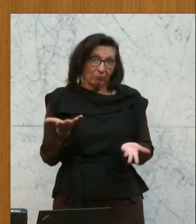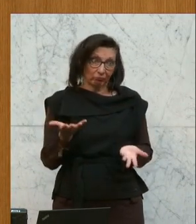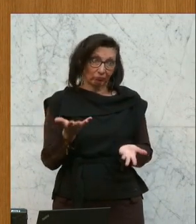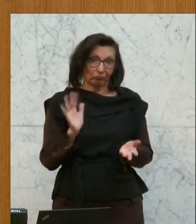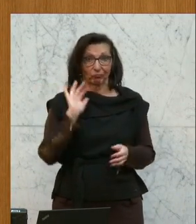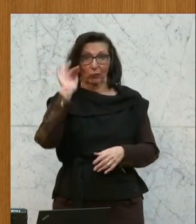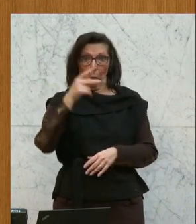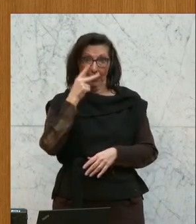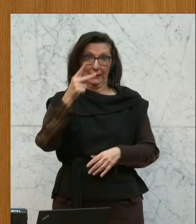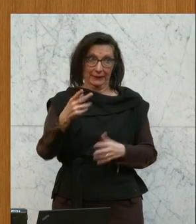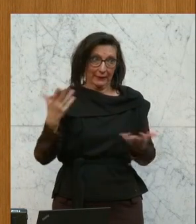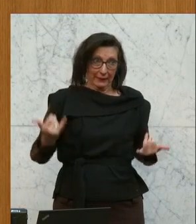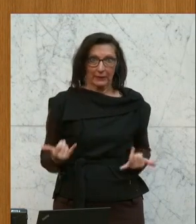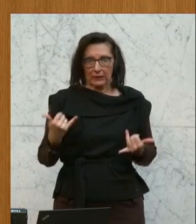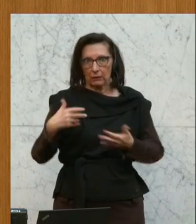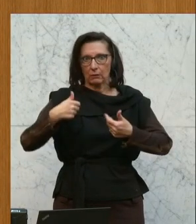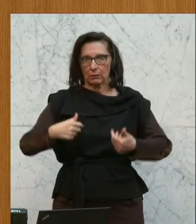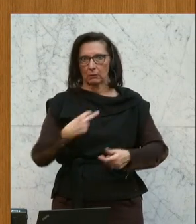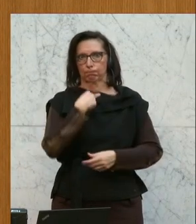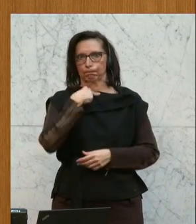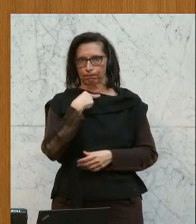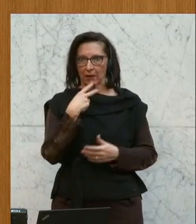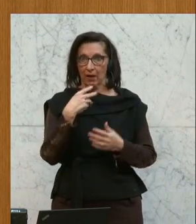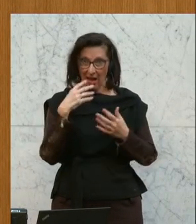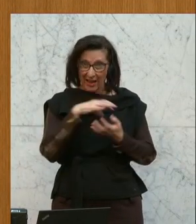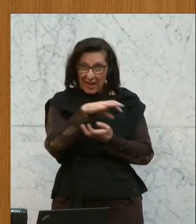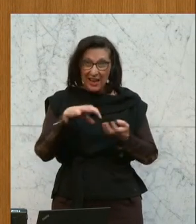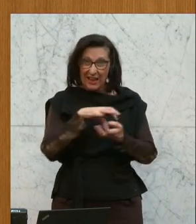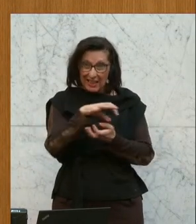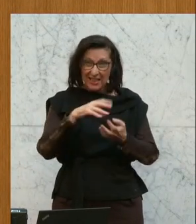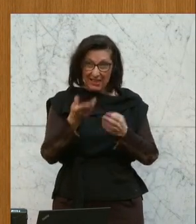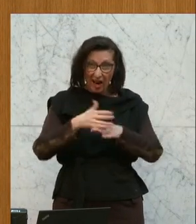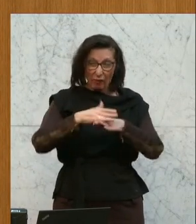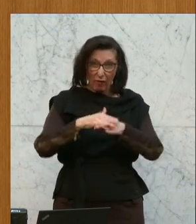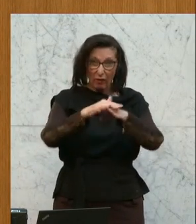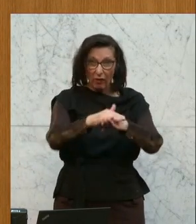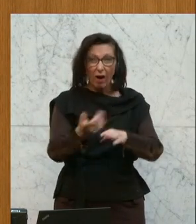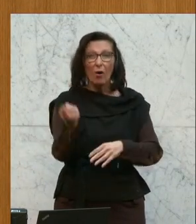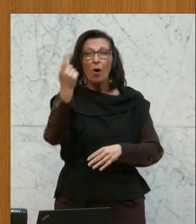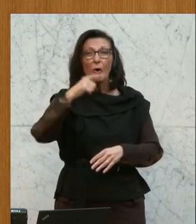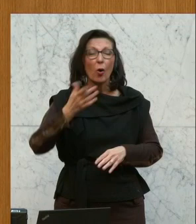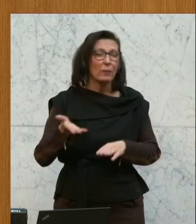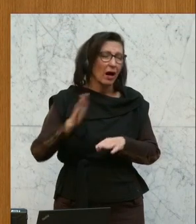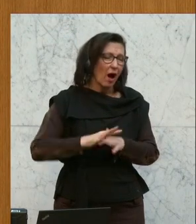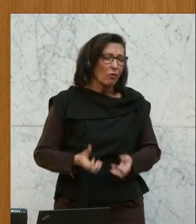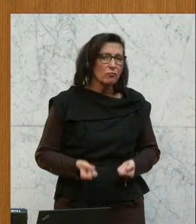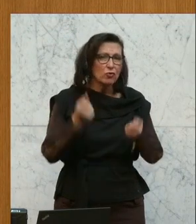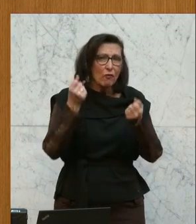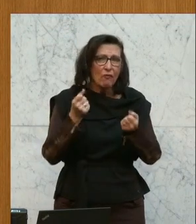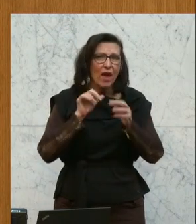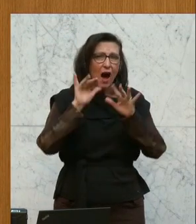Einerseits ist klar, wenn die Klimakrise weiter voranschreitet, umso schwieriger wird es uns allen fallen, die Folgen gemeinsam zu bewältigen.